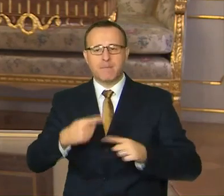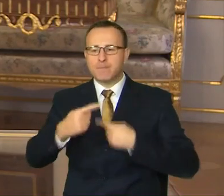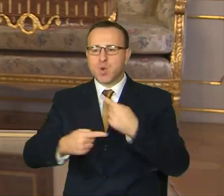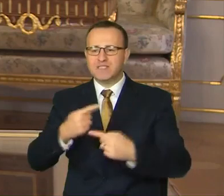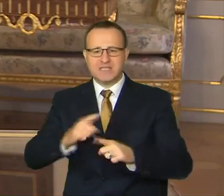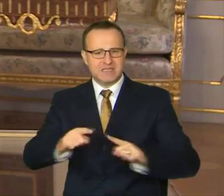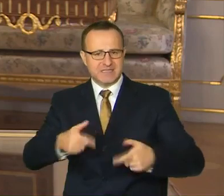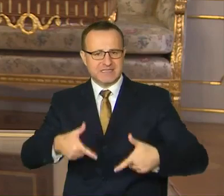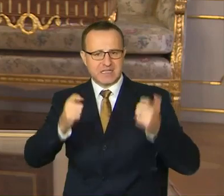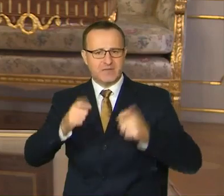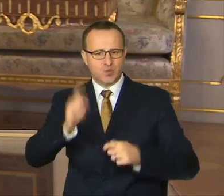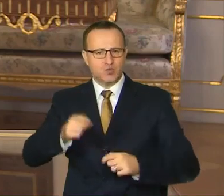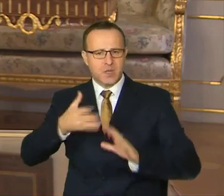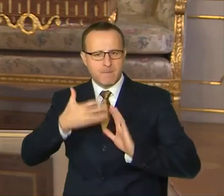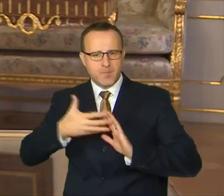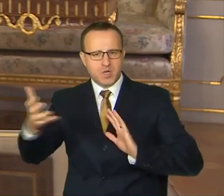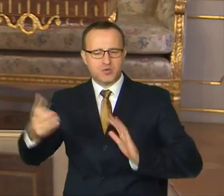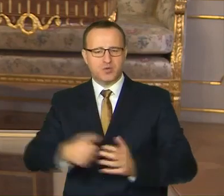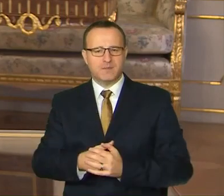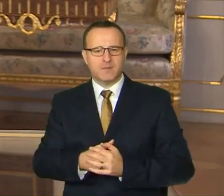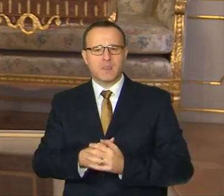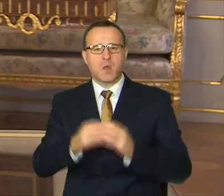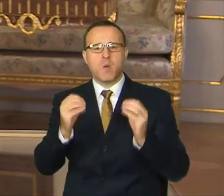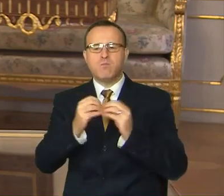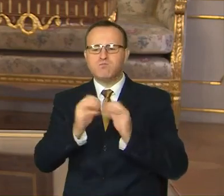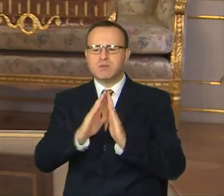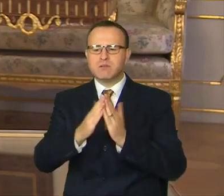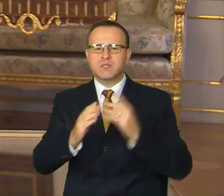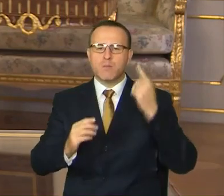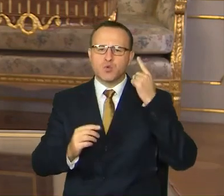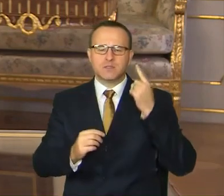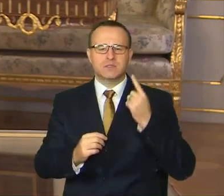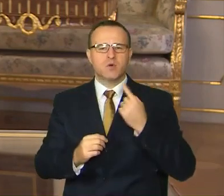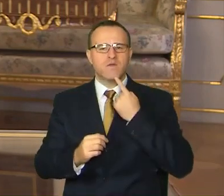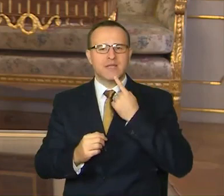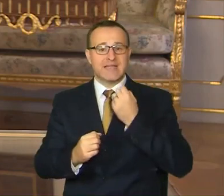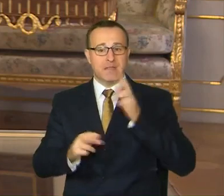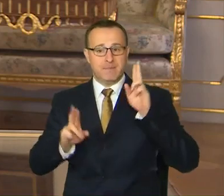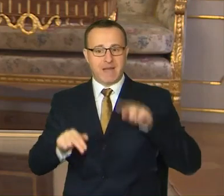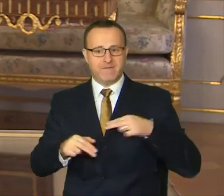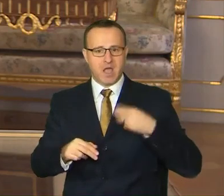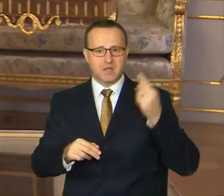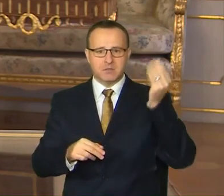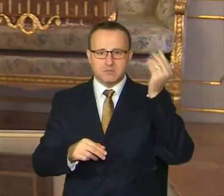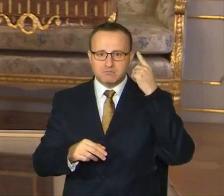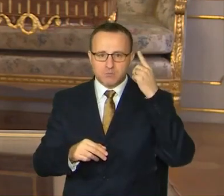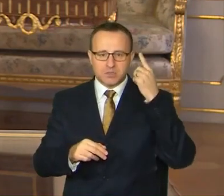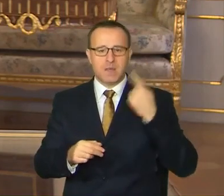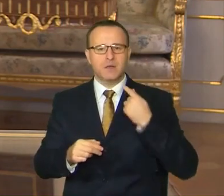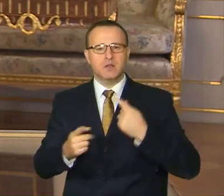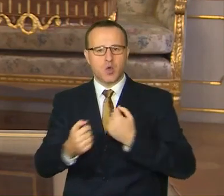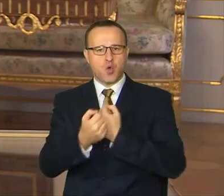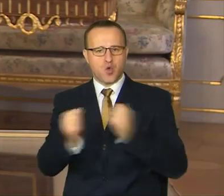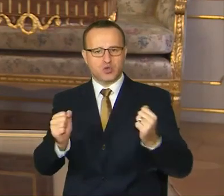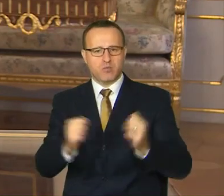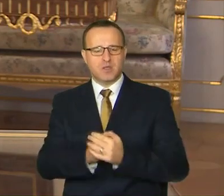ale bude pokračovať ďalej. Biblická múdrosť hovorí, že keď pravdu spoznáme, tak nás oslobodí. Kiež